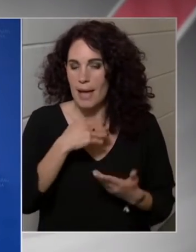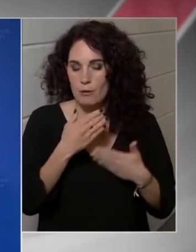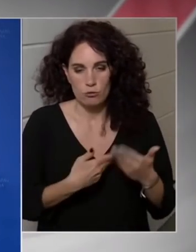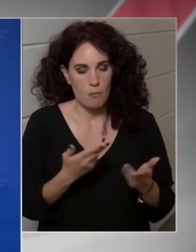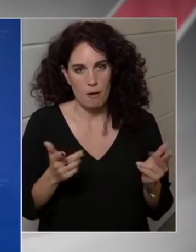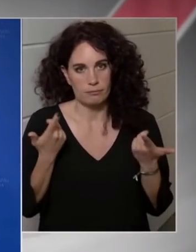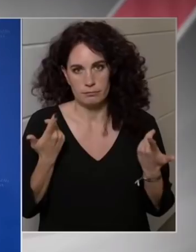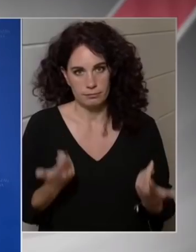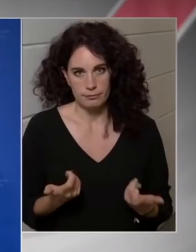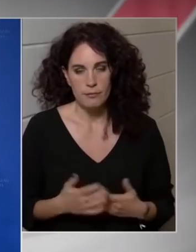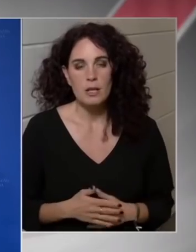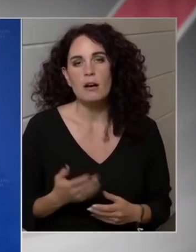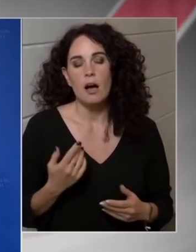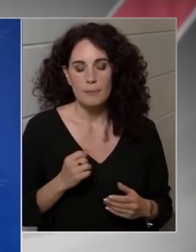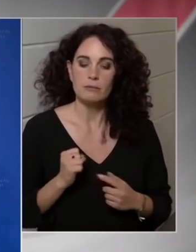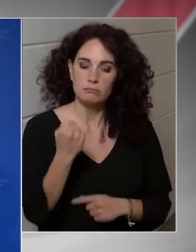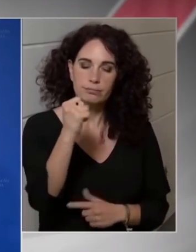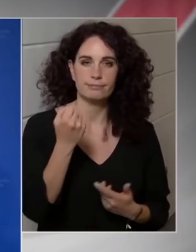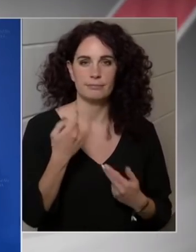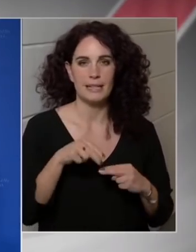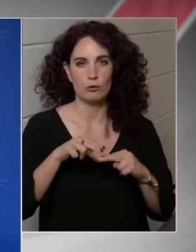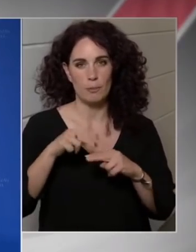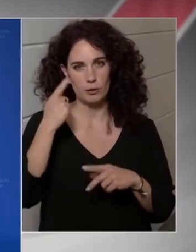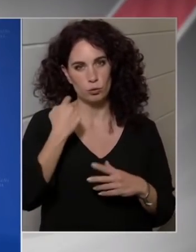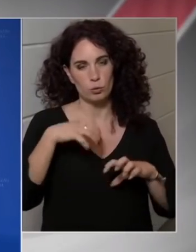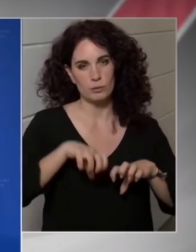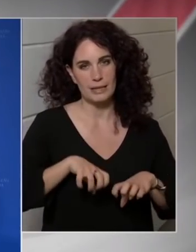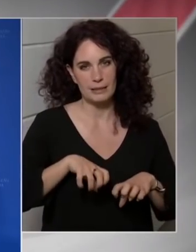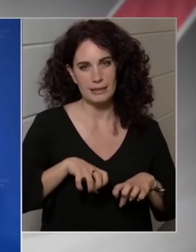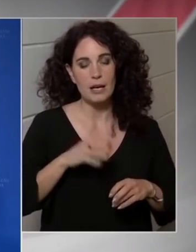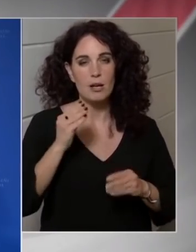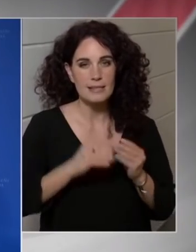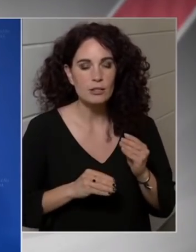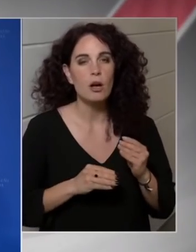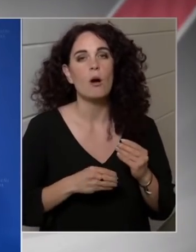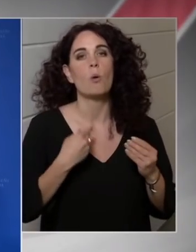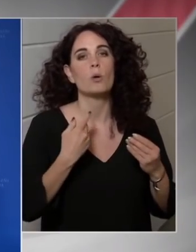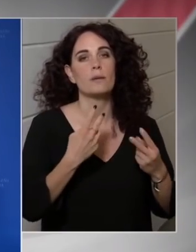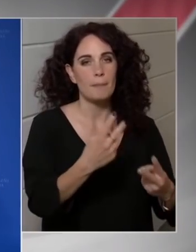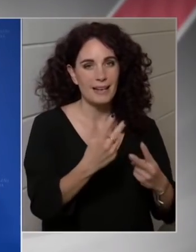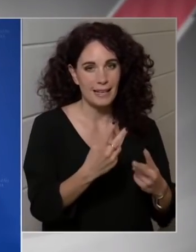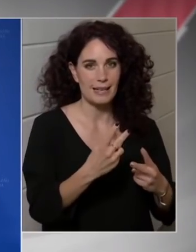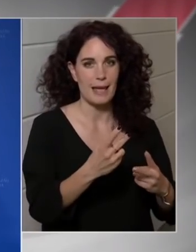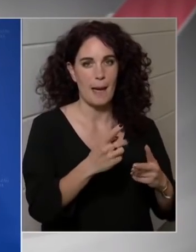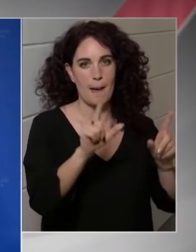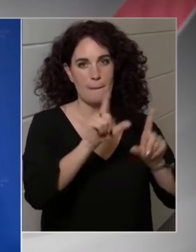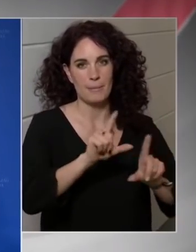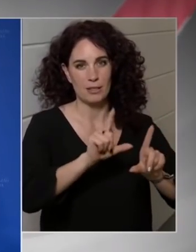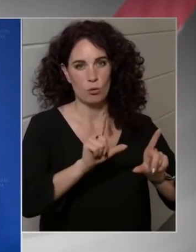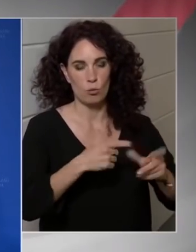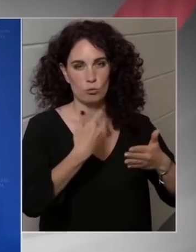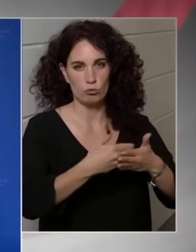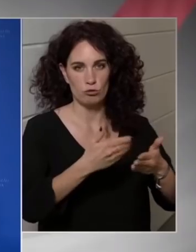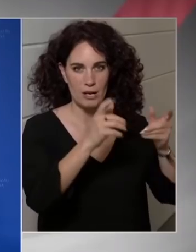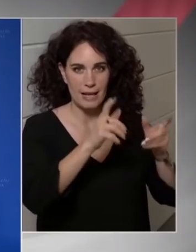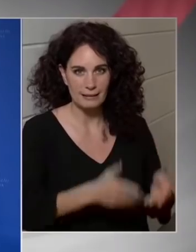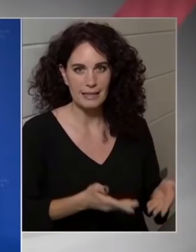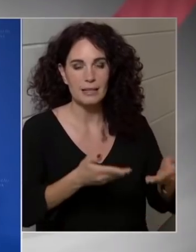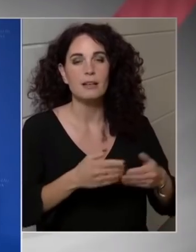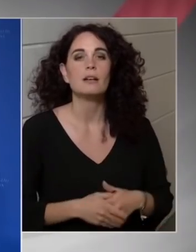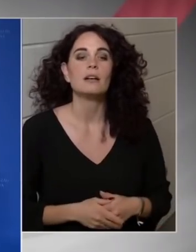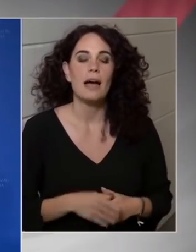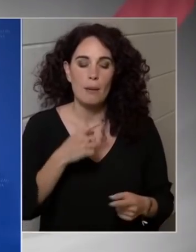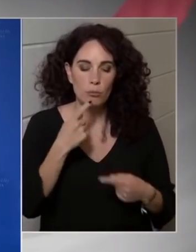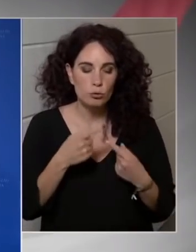hogy minél többet tudjunk tenni. Azért, hogy megérje pedagógusnak lenni, látjuk, hogy milyen nehézségek vannak. Elmondtuk többször a